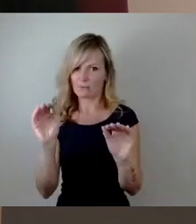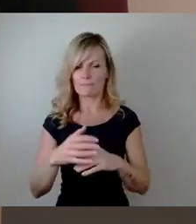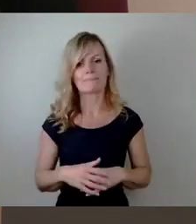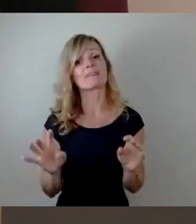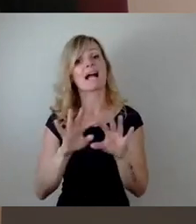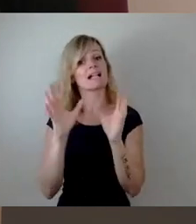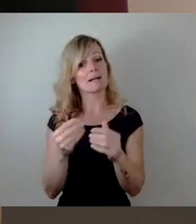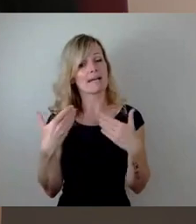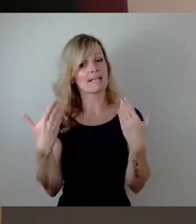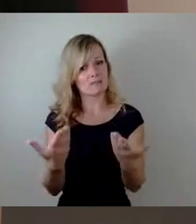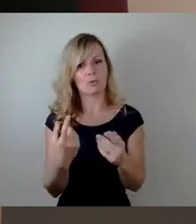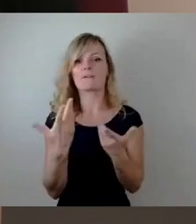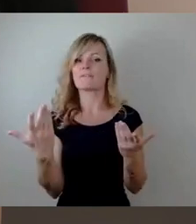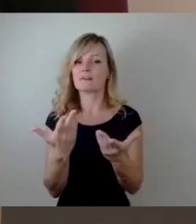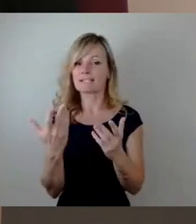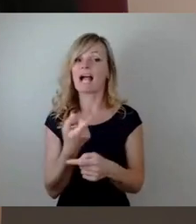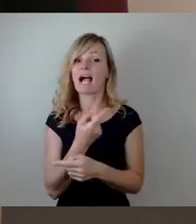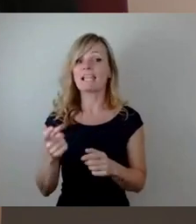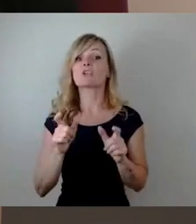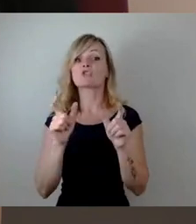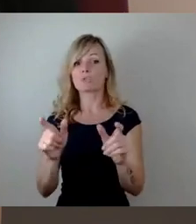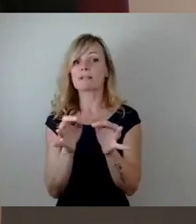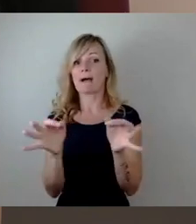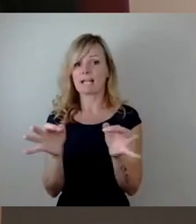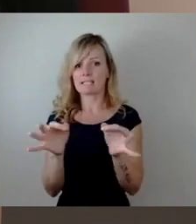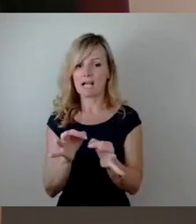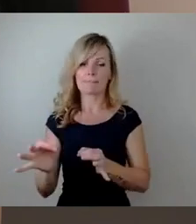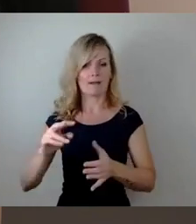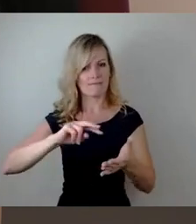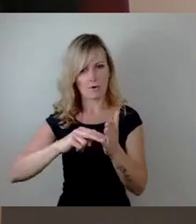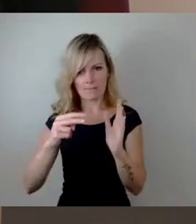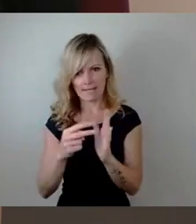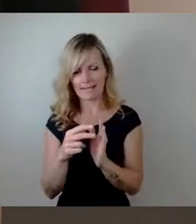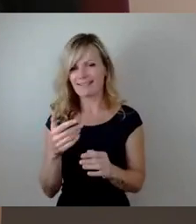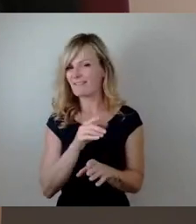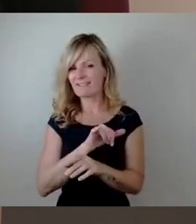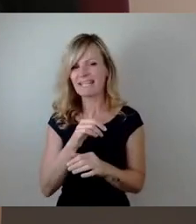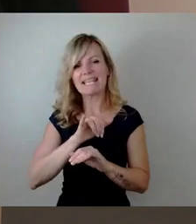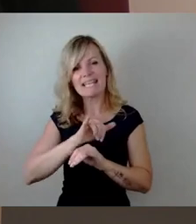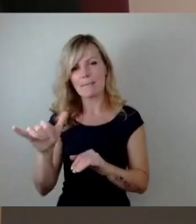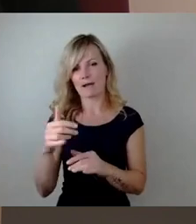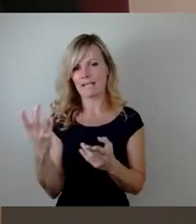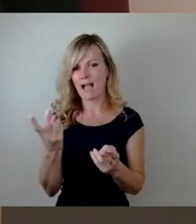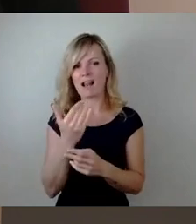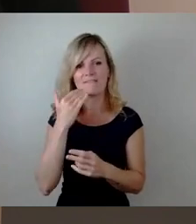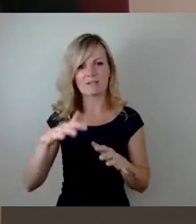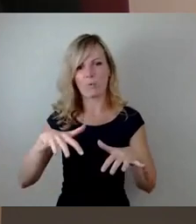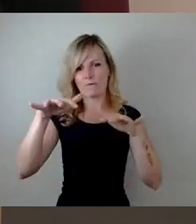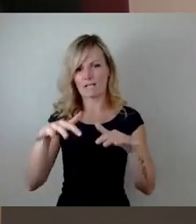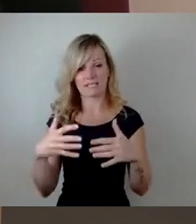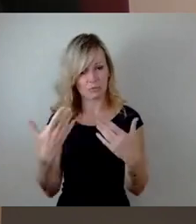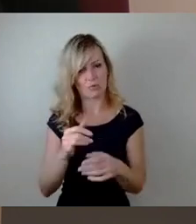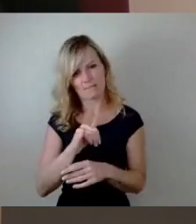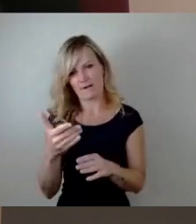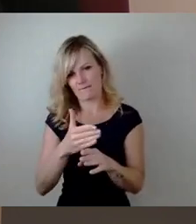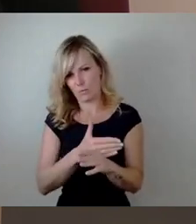so vorzubereiten, wie immer bei solchen Hochwassern. Mit der Ausnahme dessen, dass natürlich durch die Brückenteile im